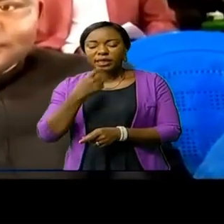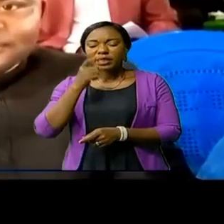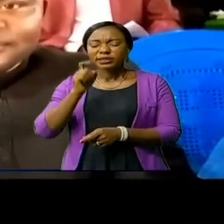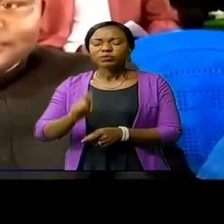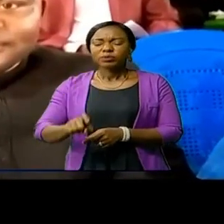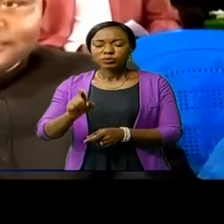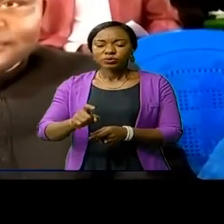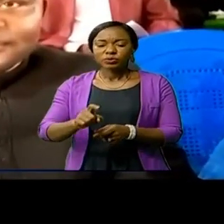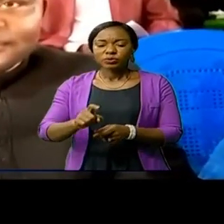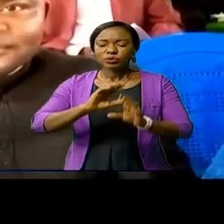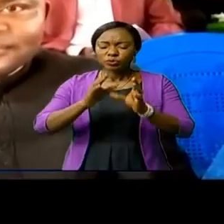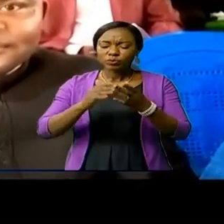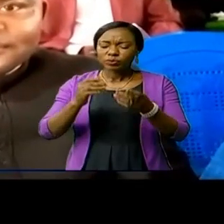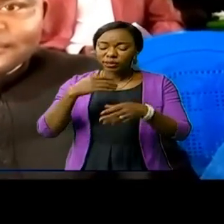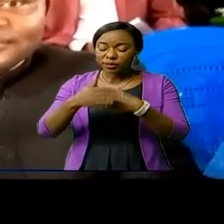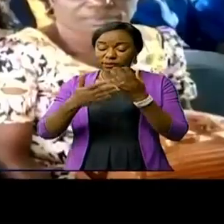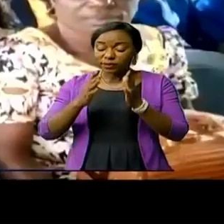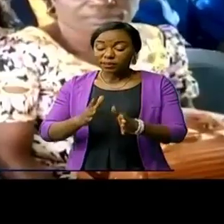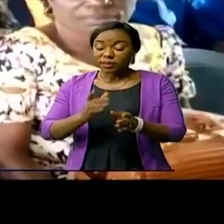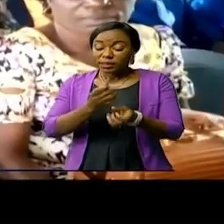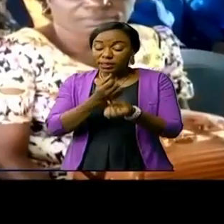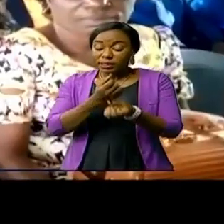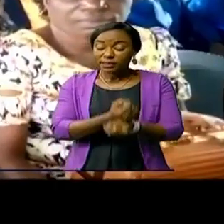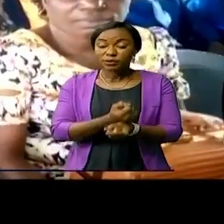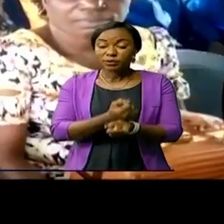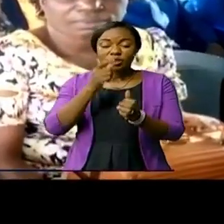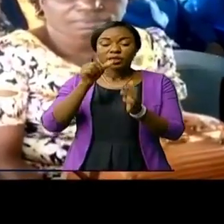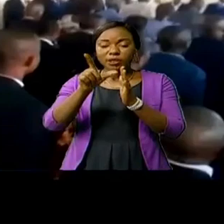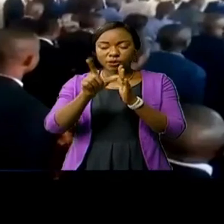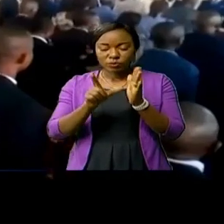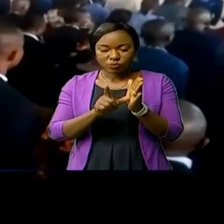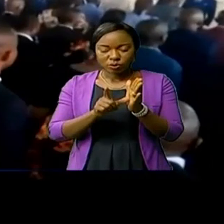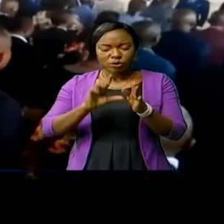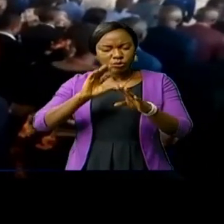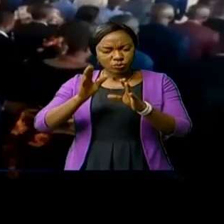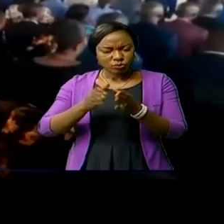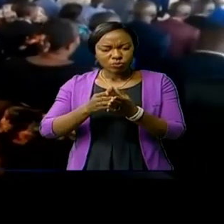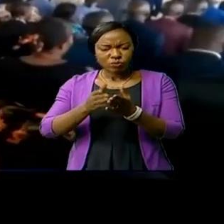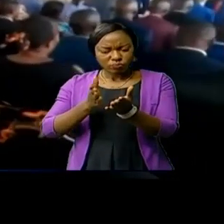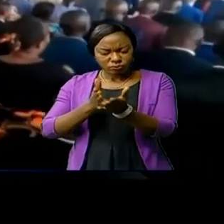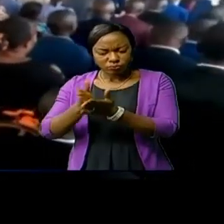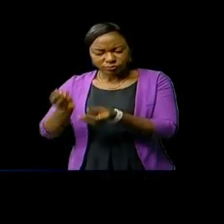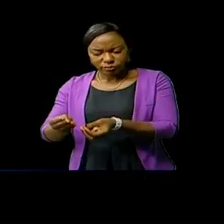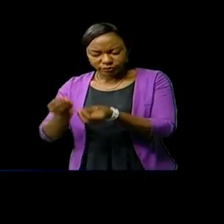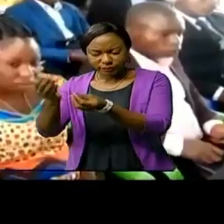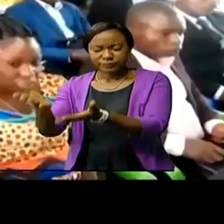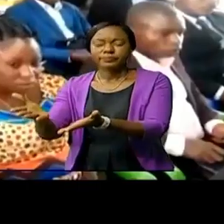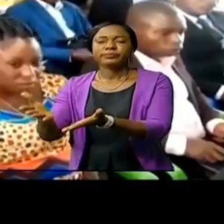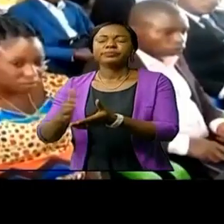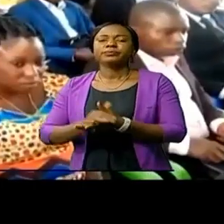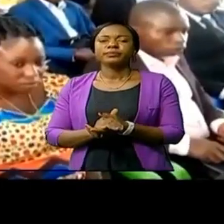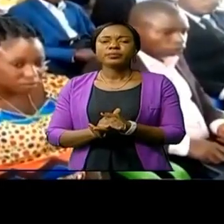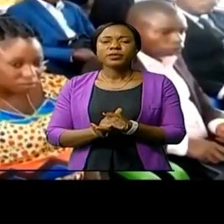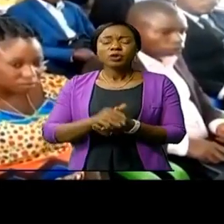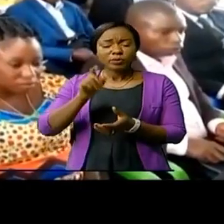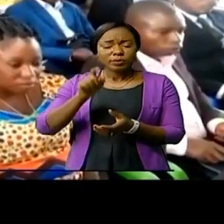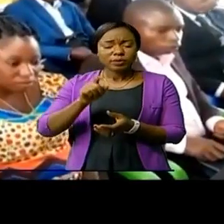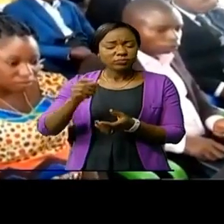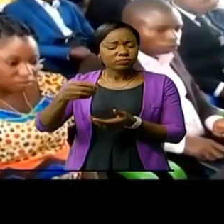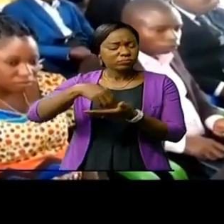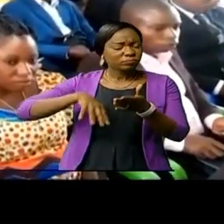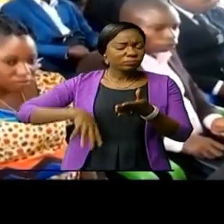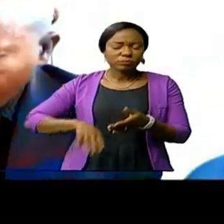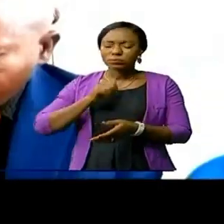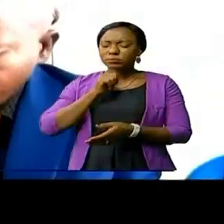les consignes. L'air est dicté afin que tous les ayants droit bénéficient ce qu'ils les reviennent. Notre souhait le